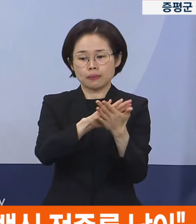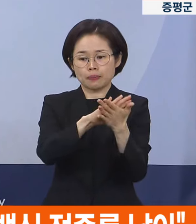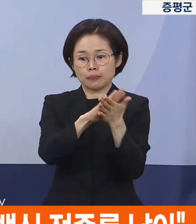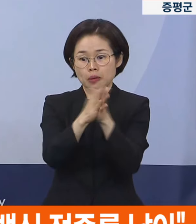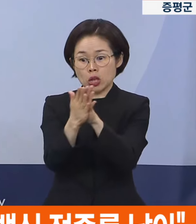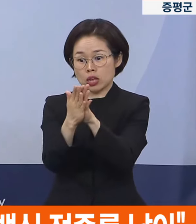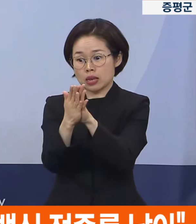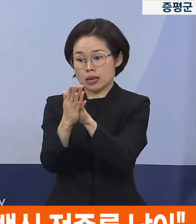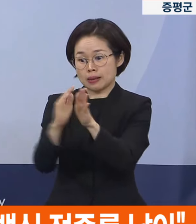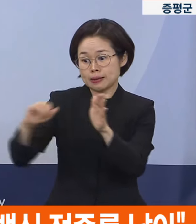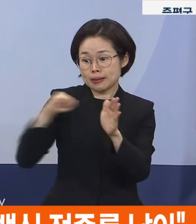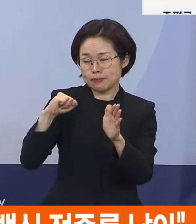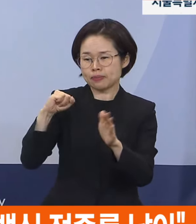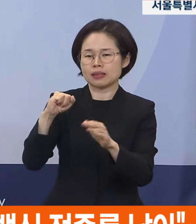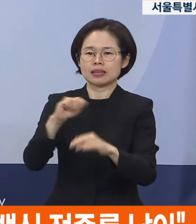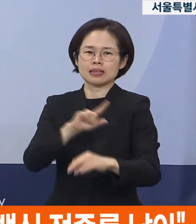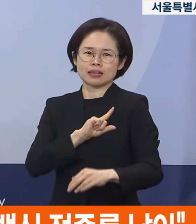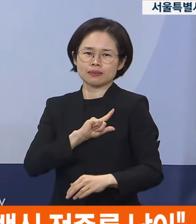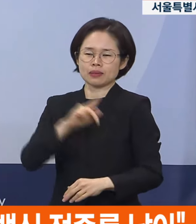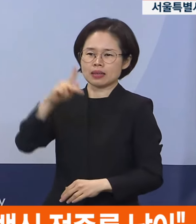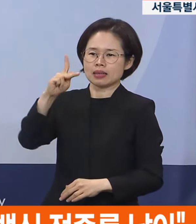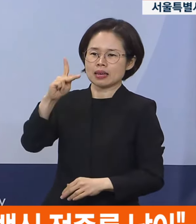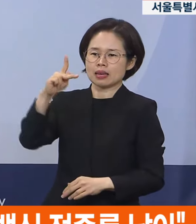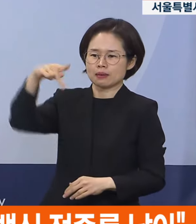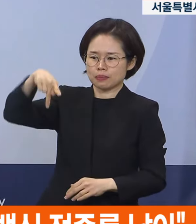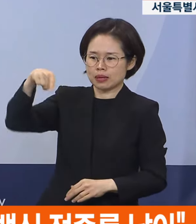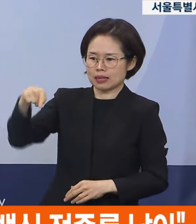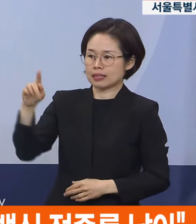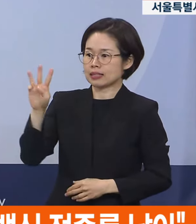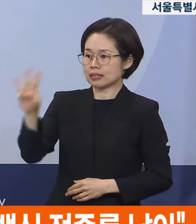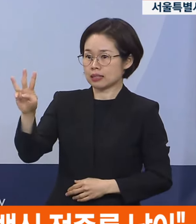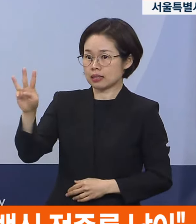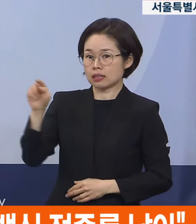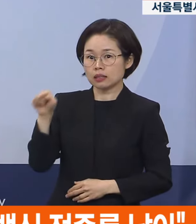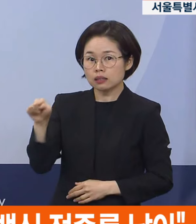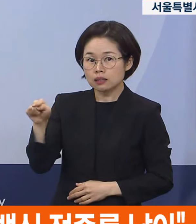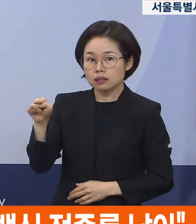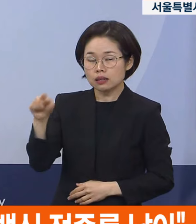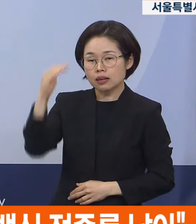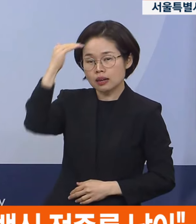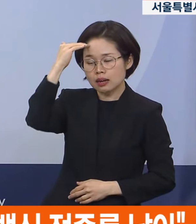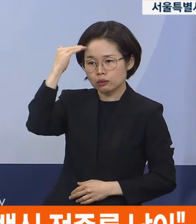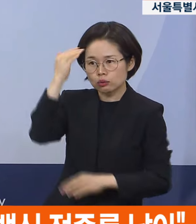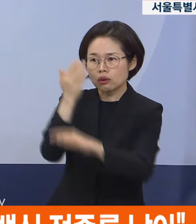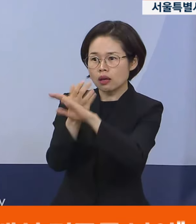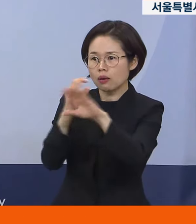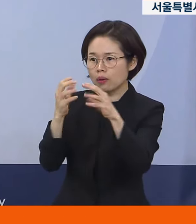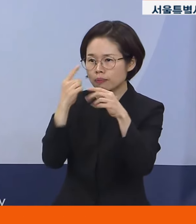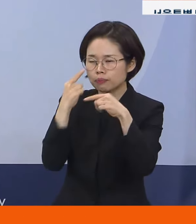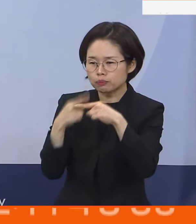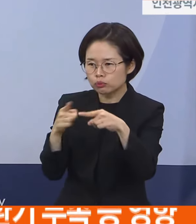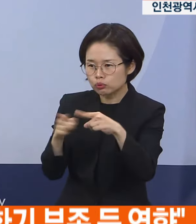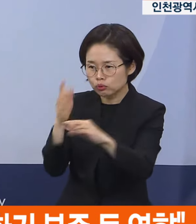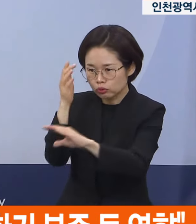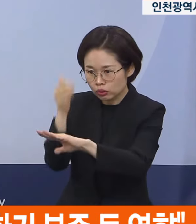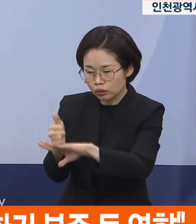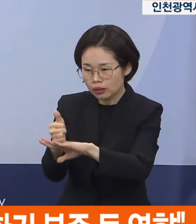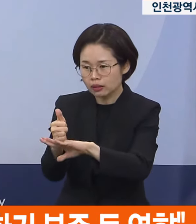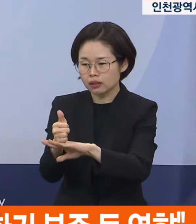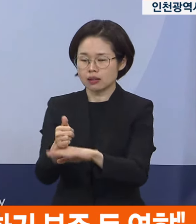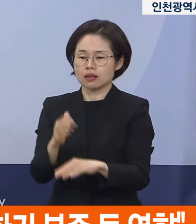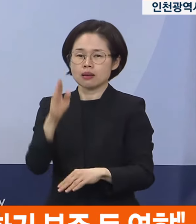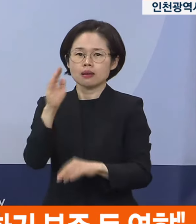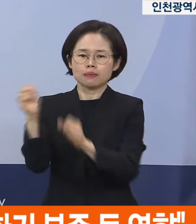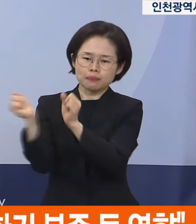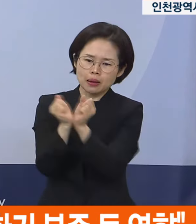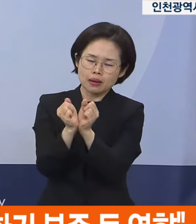높은 kp3에 대한 국내외 기관 분석 결과 중증도와 치명률이